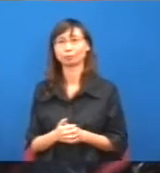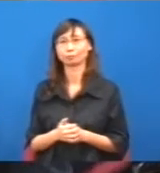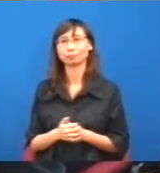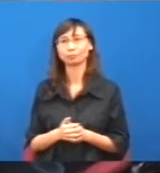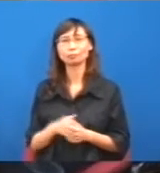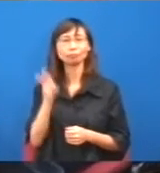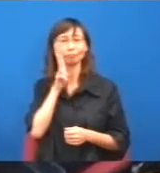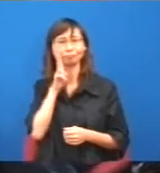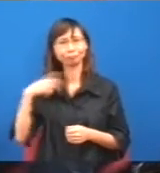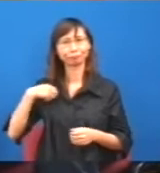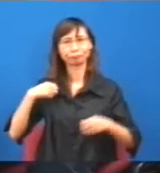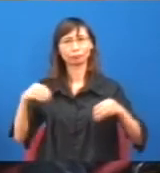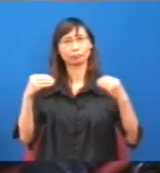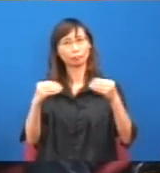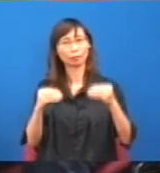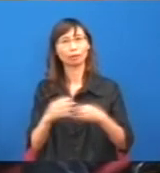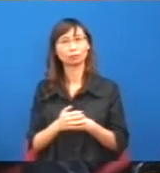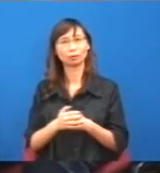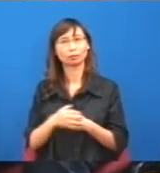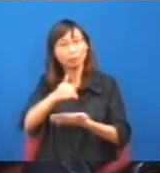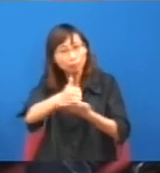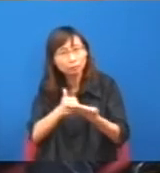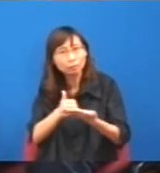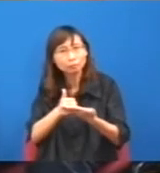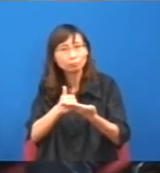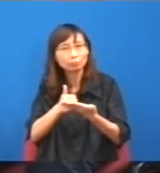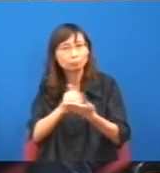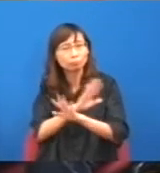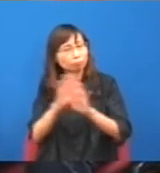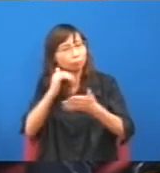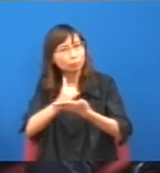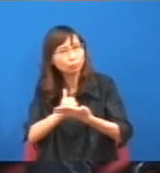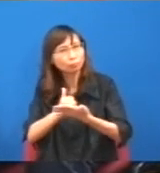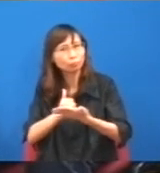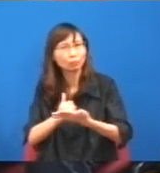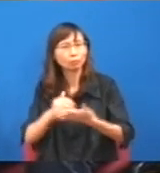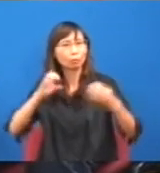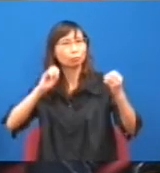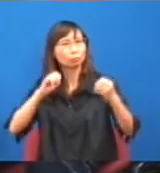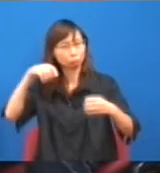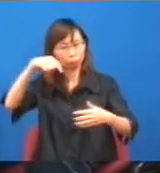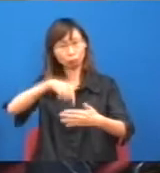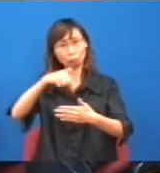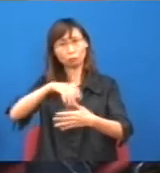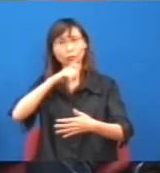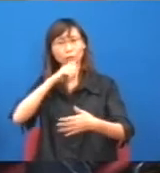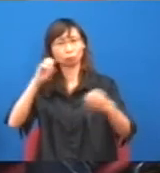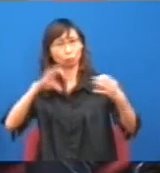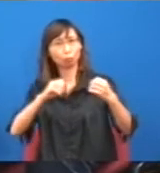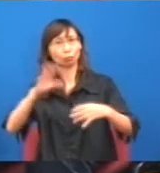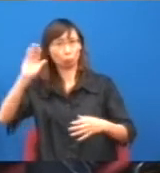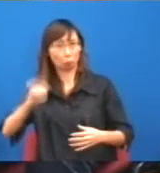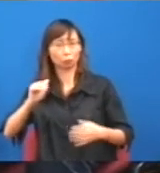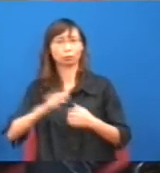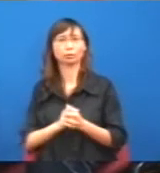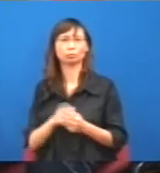國民教育金,在撤回與不撤回中間,有很多東西,我們可以討論,即是不撤回,撤回與不撤回中